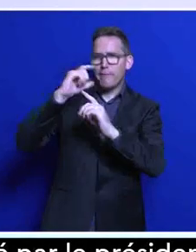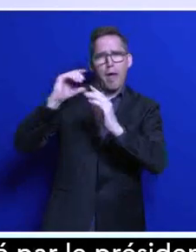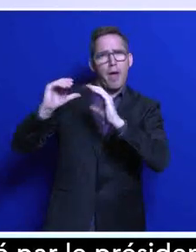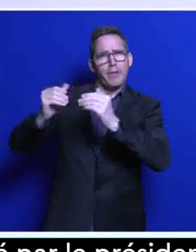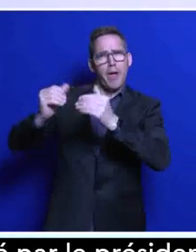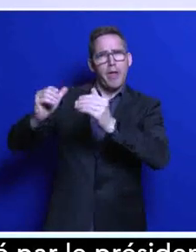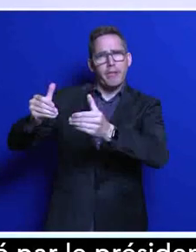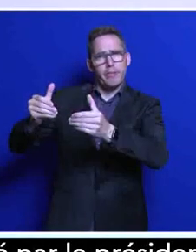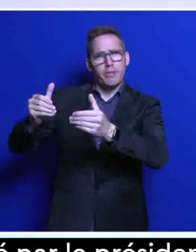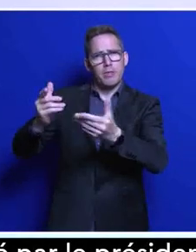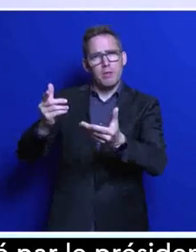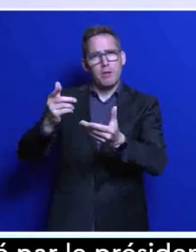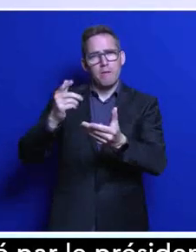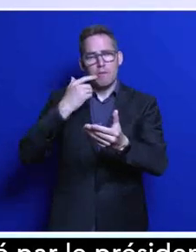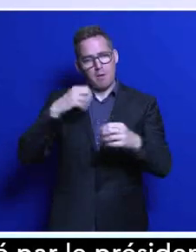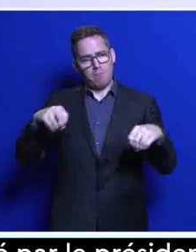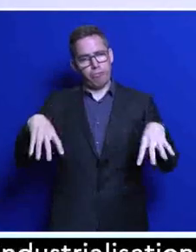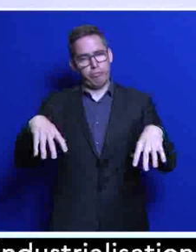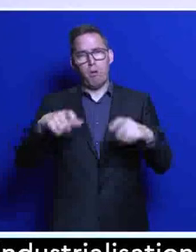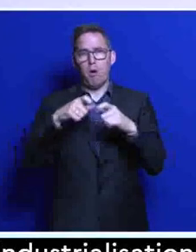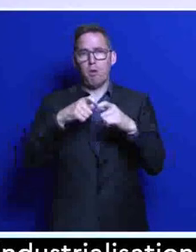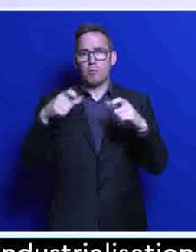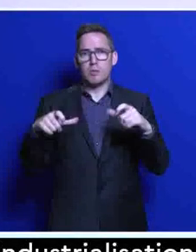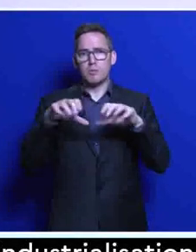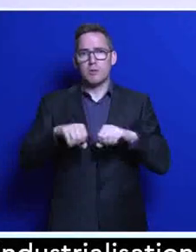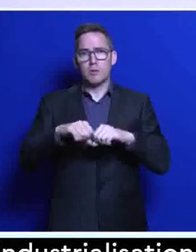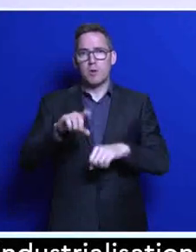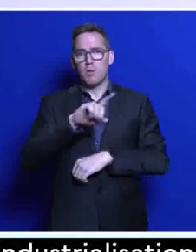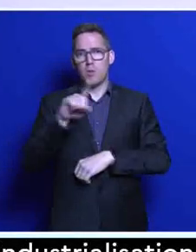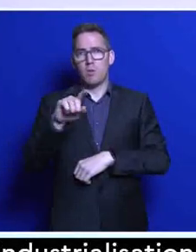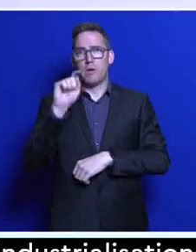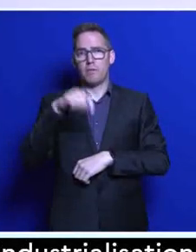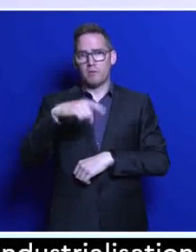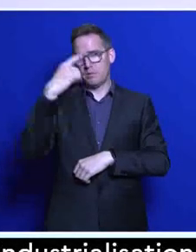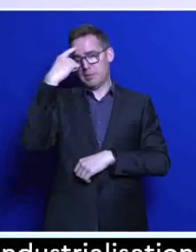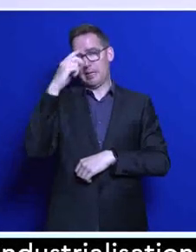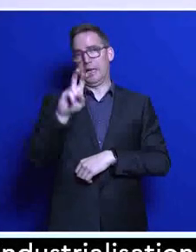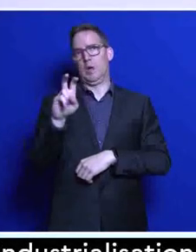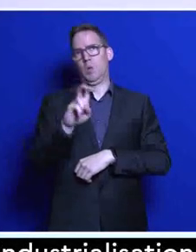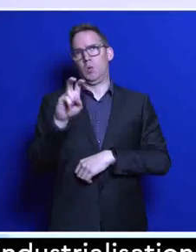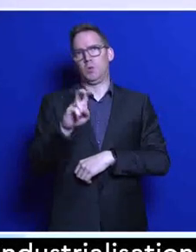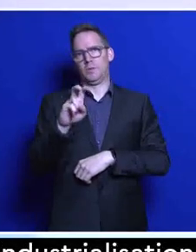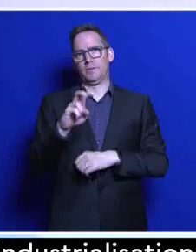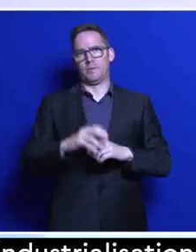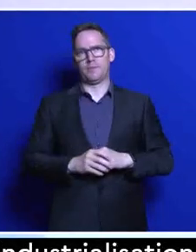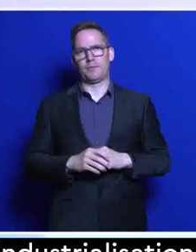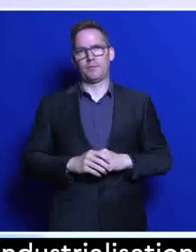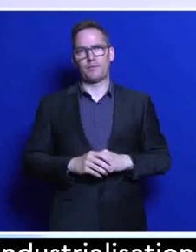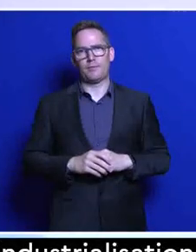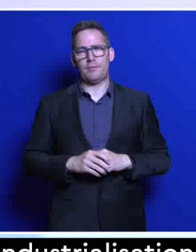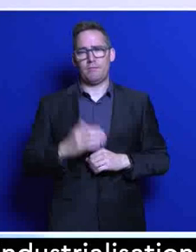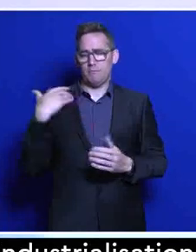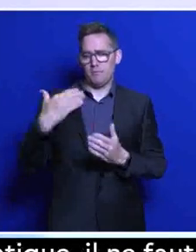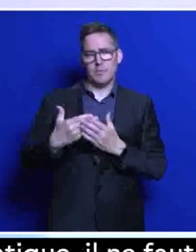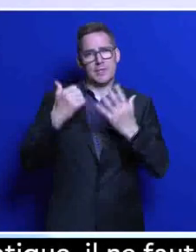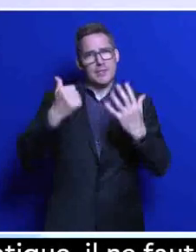il ne faut pas renoncer à son industrie, il faut construire une industrie verte. C'est tout l'objet des décisions que nous avons prises depuis six